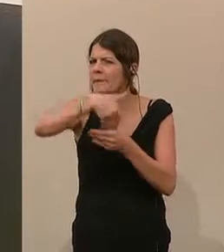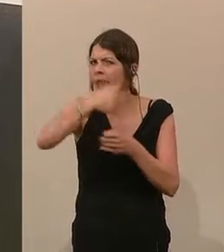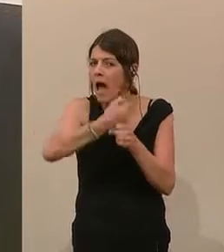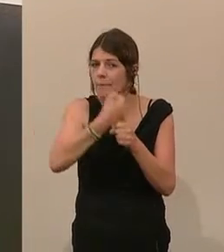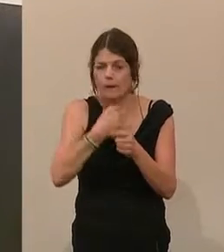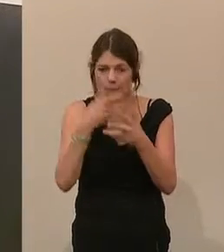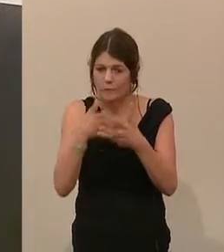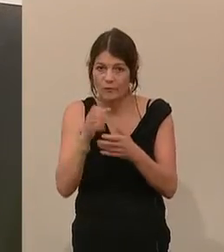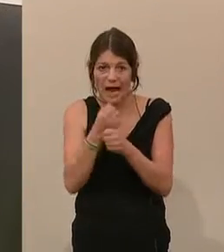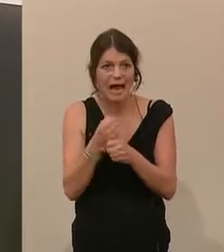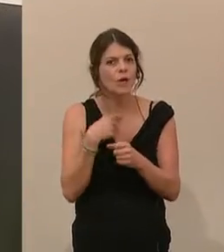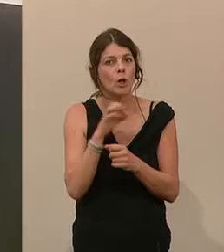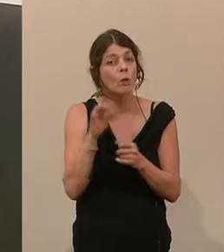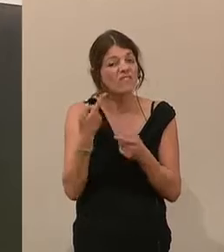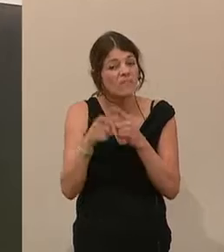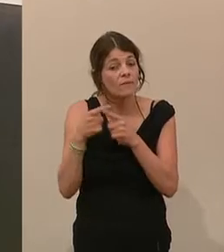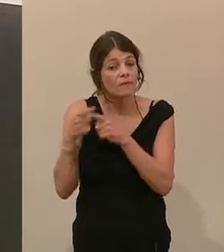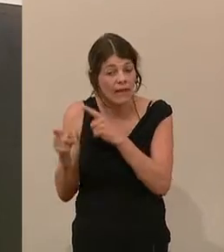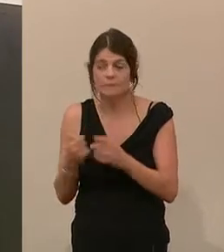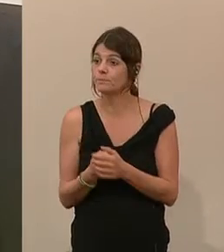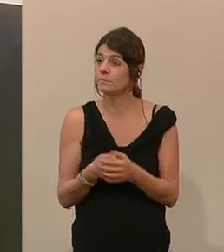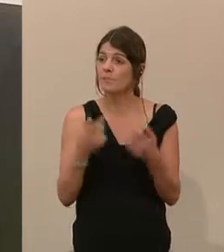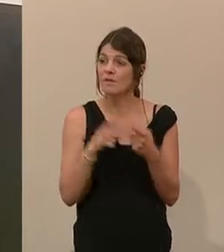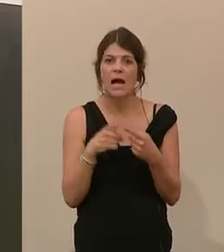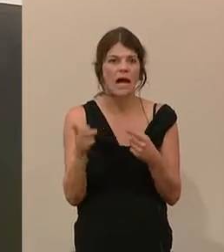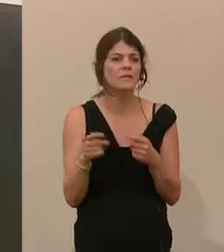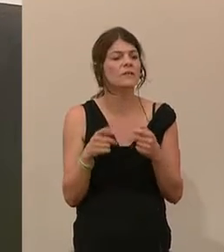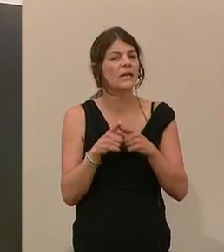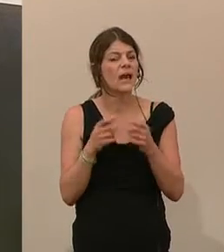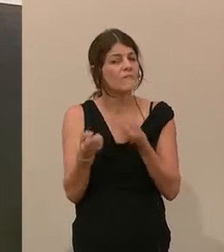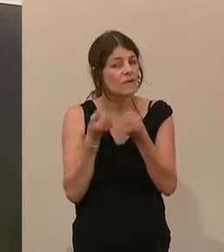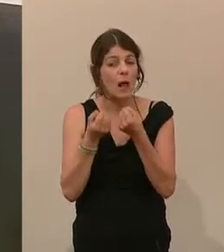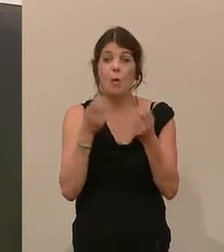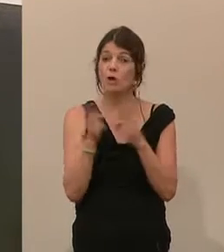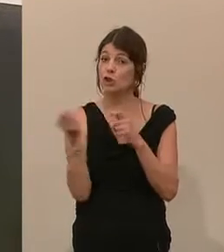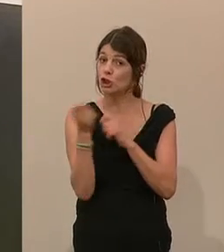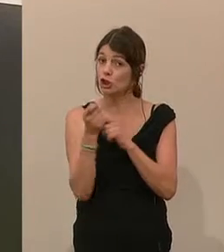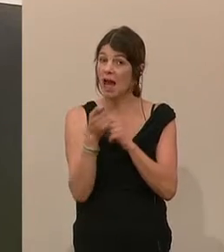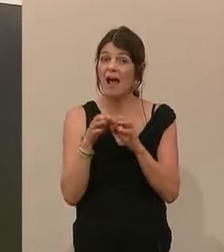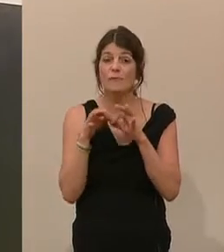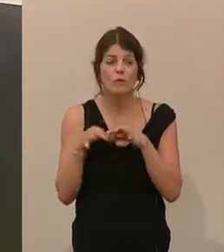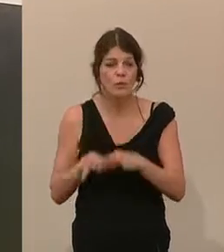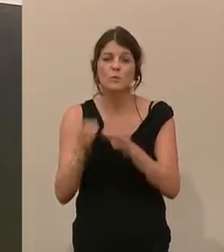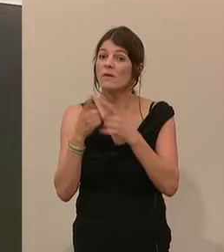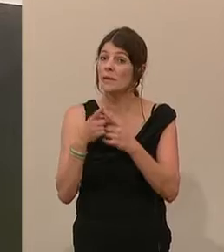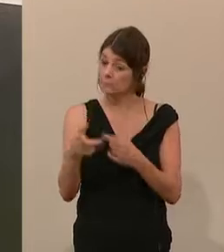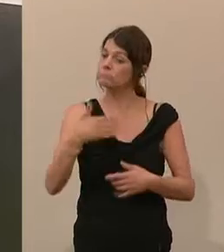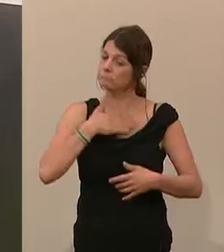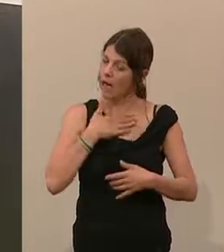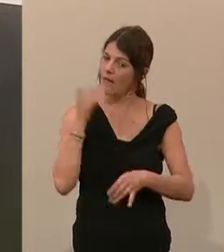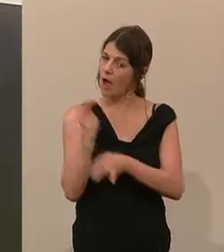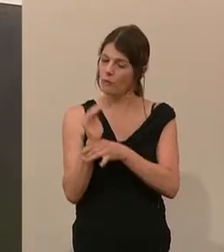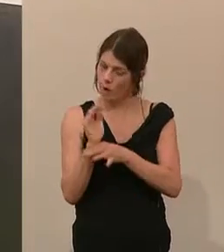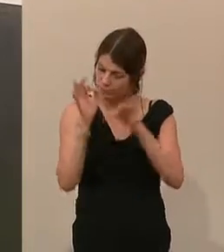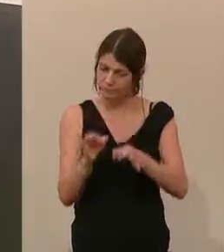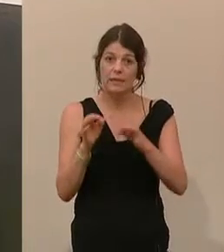anlangt, sondern nur die Säumnis, während die Justizverwaltung und der Strafvollzug unmittelbar unsere Agenten